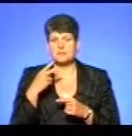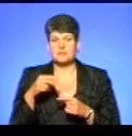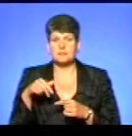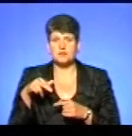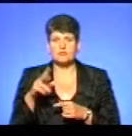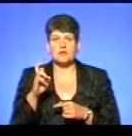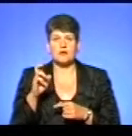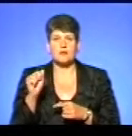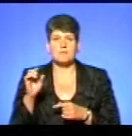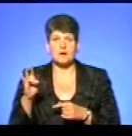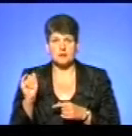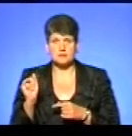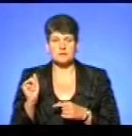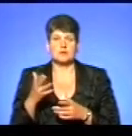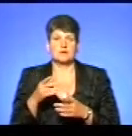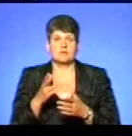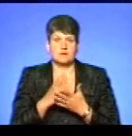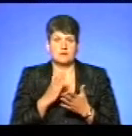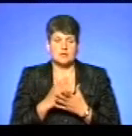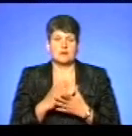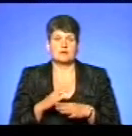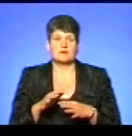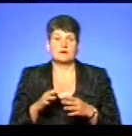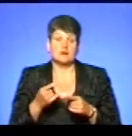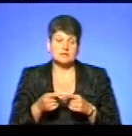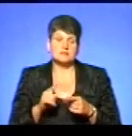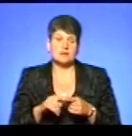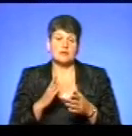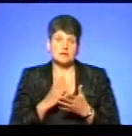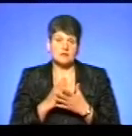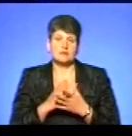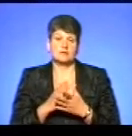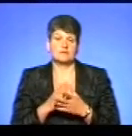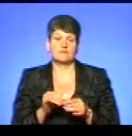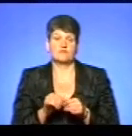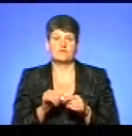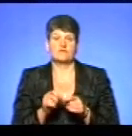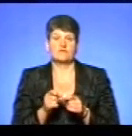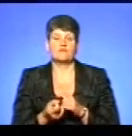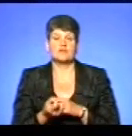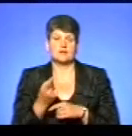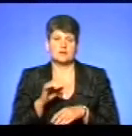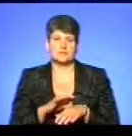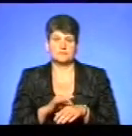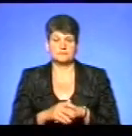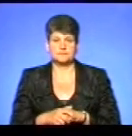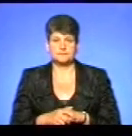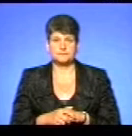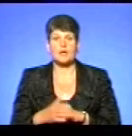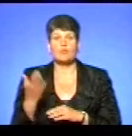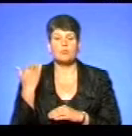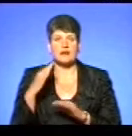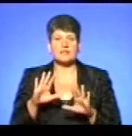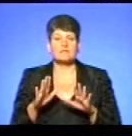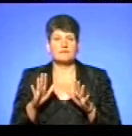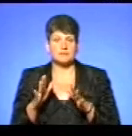похрюкав, похрюкав, пішов далі. Так що заселені кабанами є, а це і потенційно резидуар збудника АЧС, і так прийшло зараження. Попередні випадки